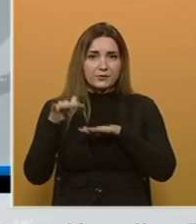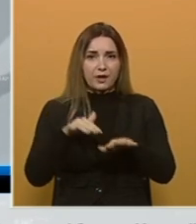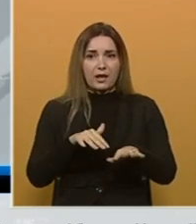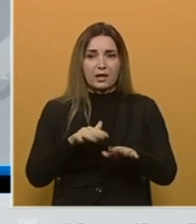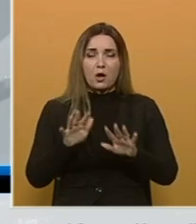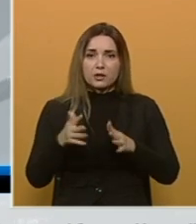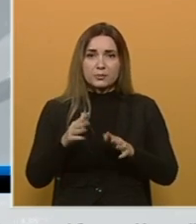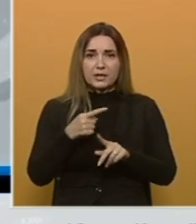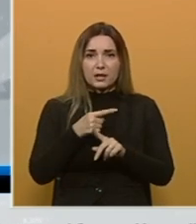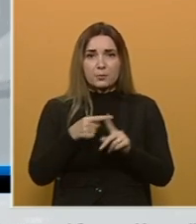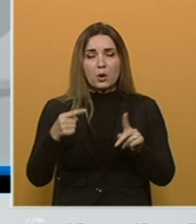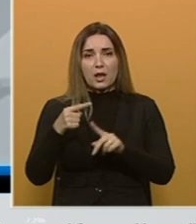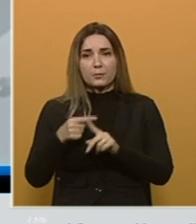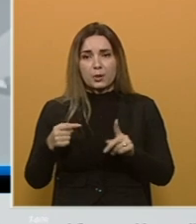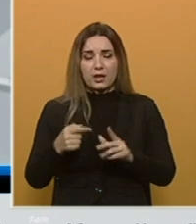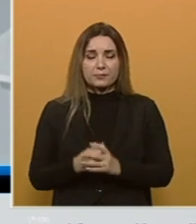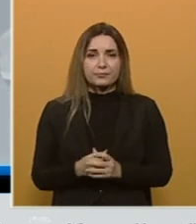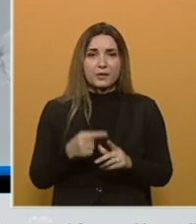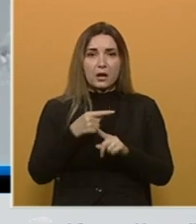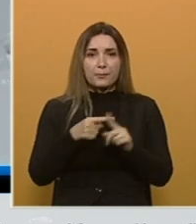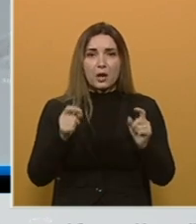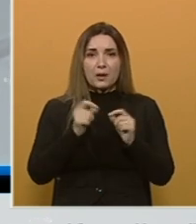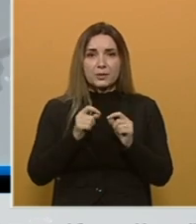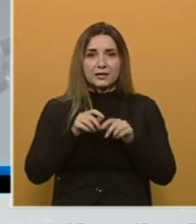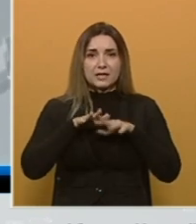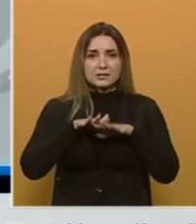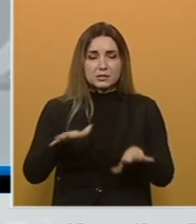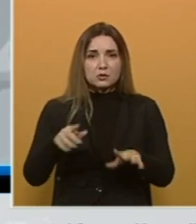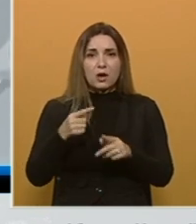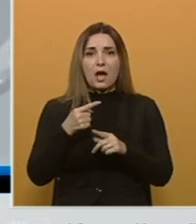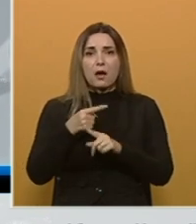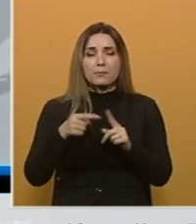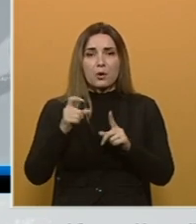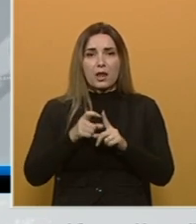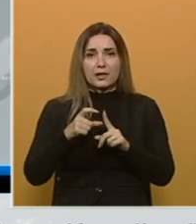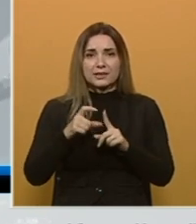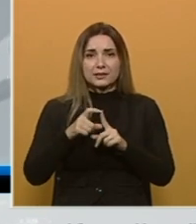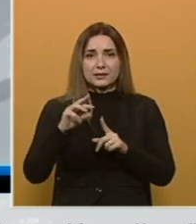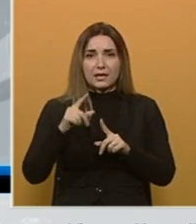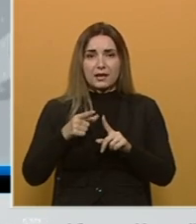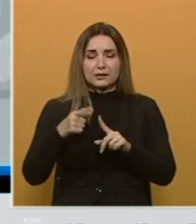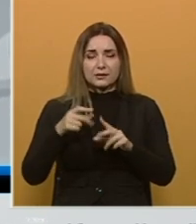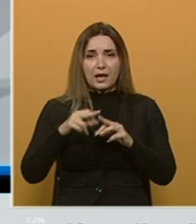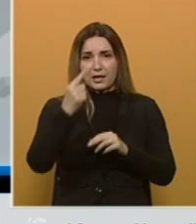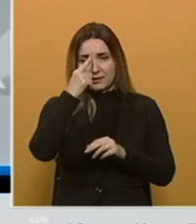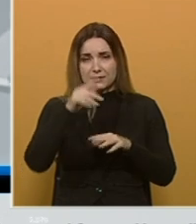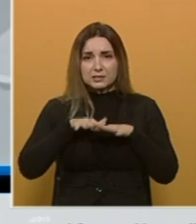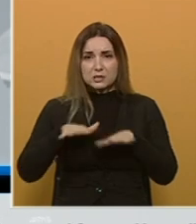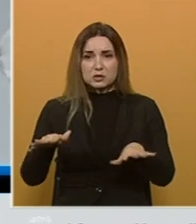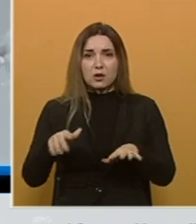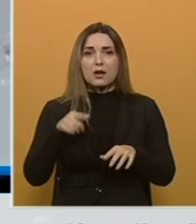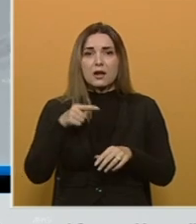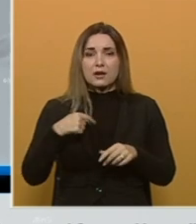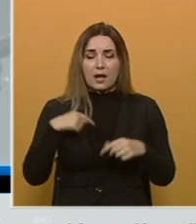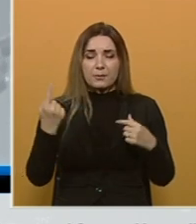I otprilike pola, pola je britanski soj, a pola je delta soj, odnosno indijski soj. Prema tome, nama je